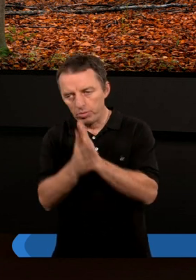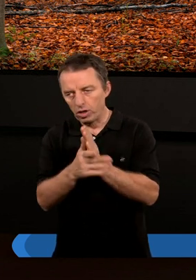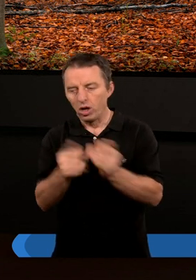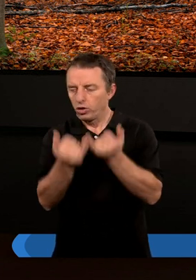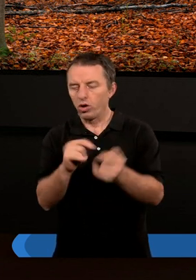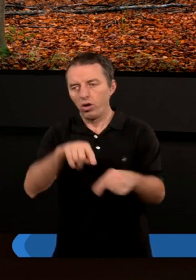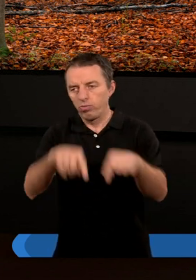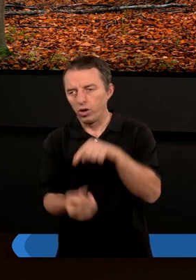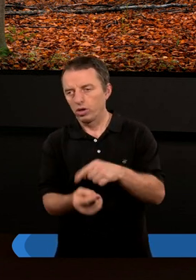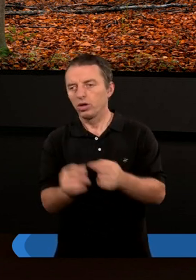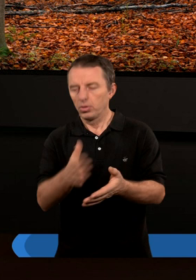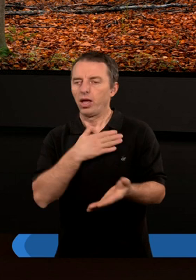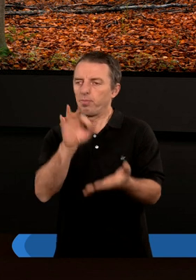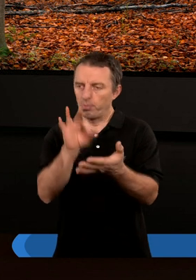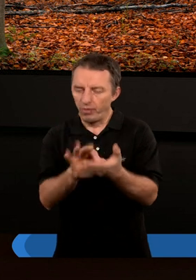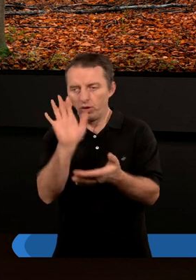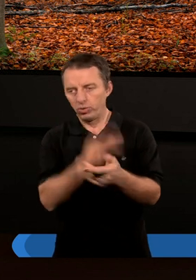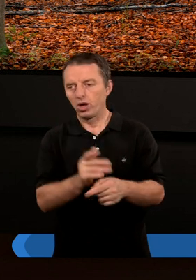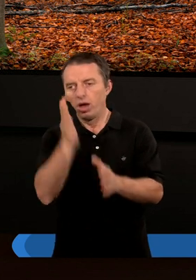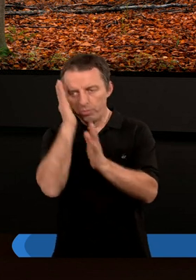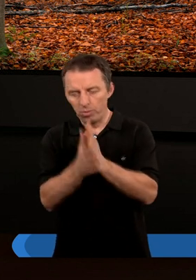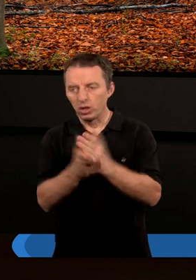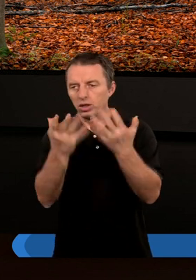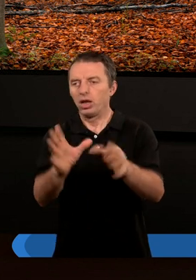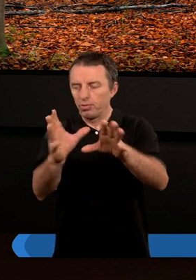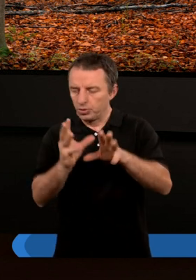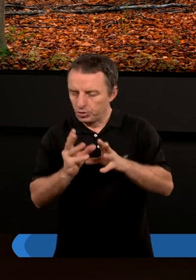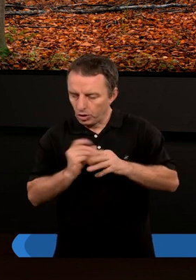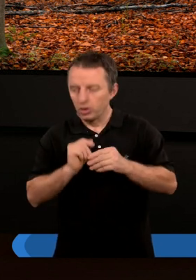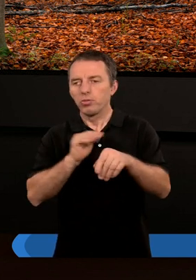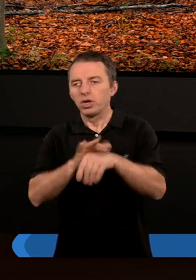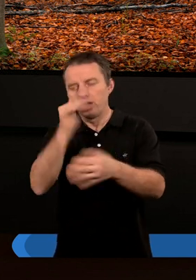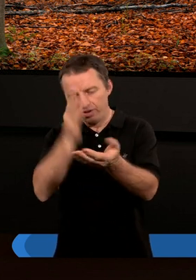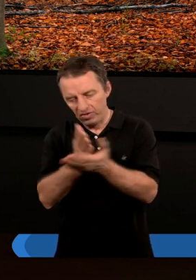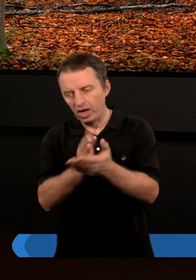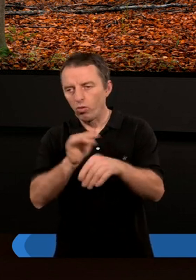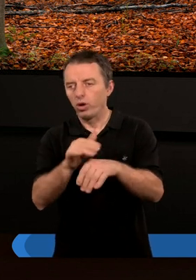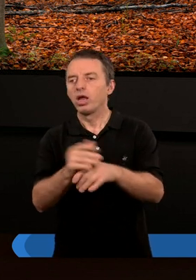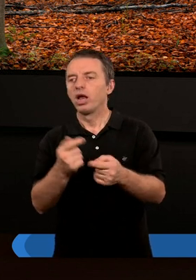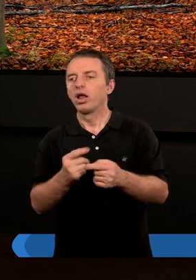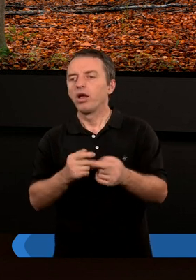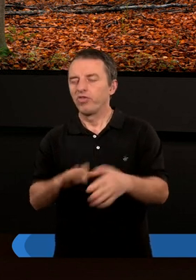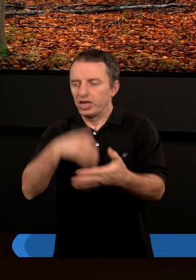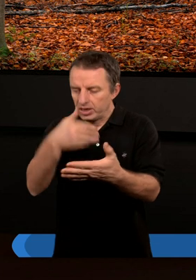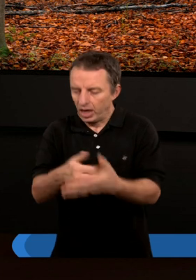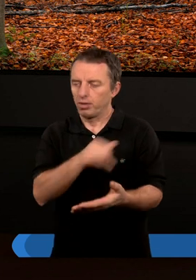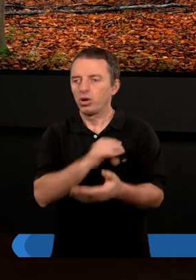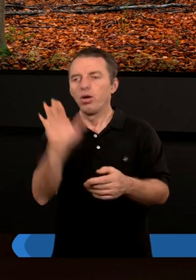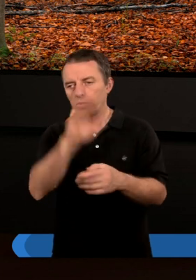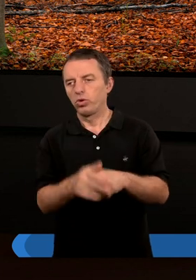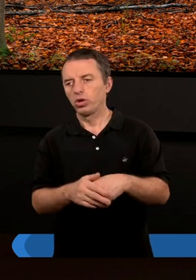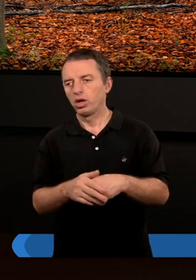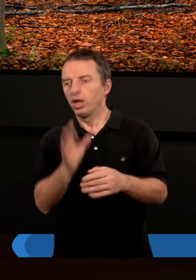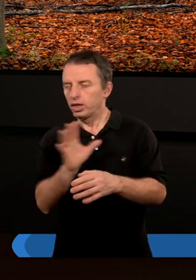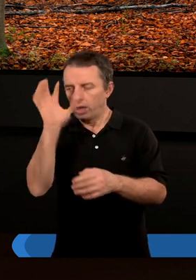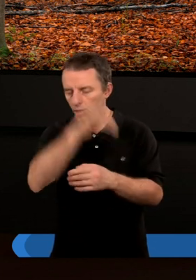prostu ta noga potchnie, to mieć tą pewność, że Bóg po prostu nas przyjął z łaski przez wiarę. I kiedy wznajemy te grzechy, to Bóg